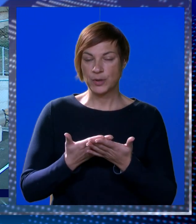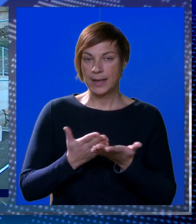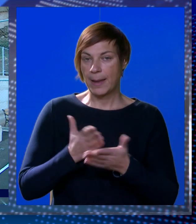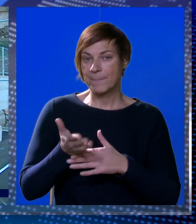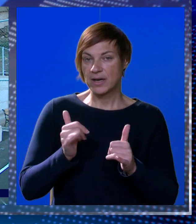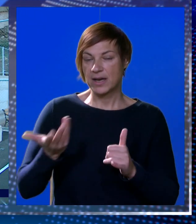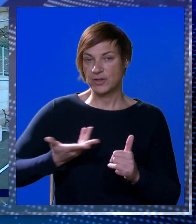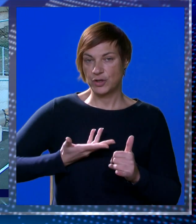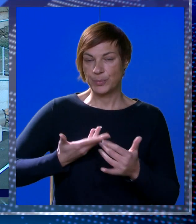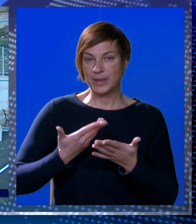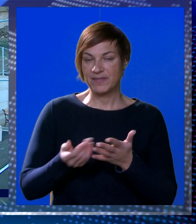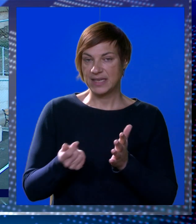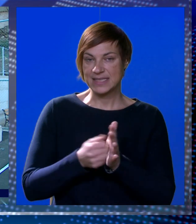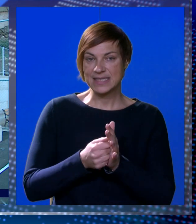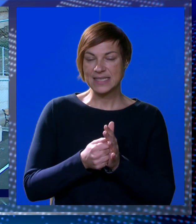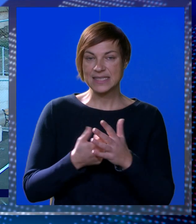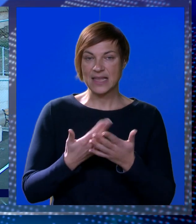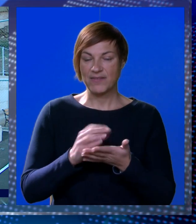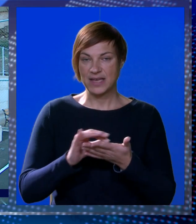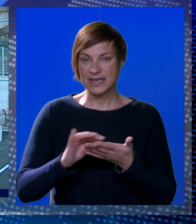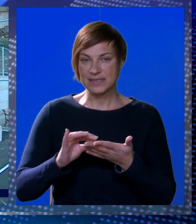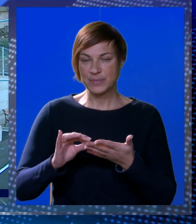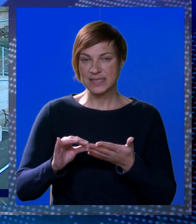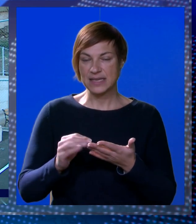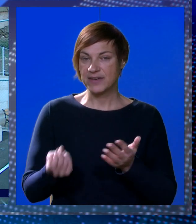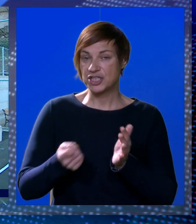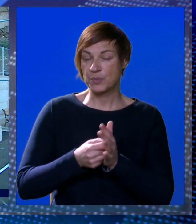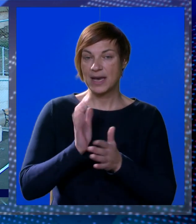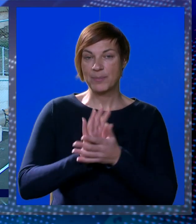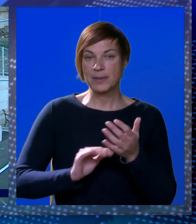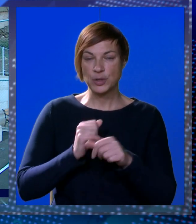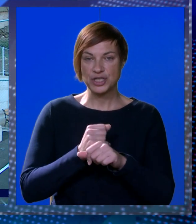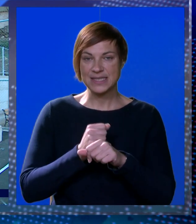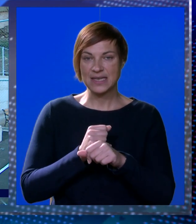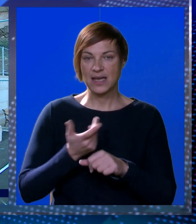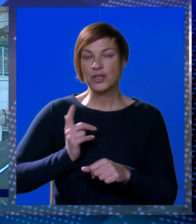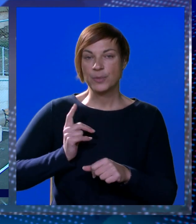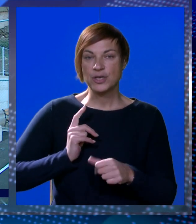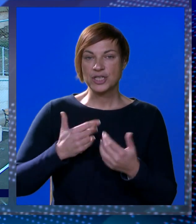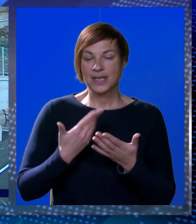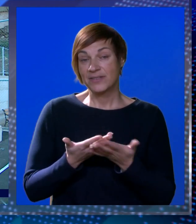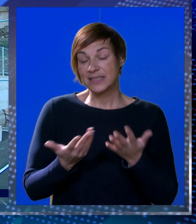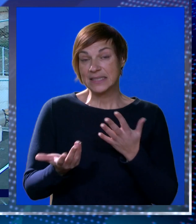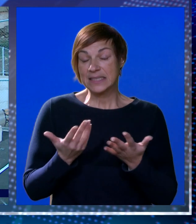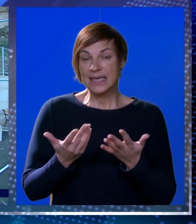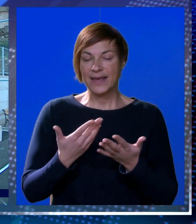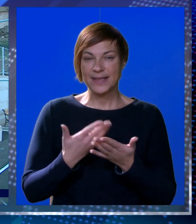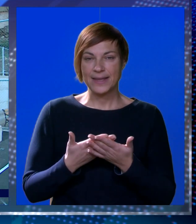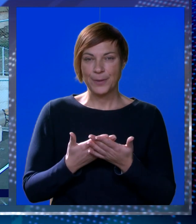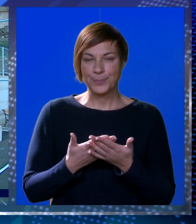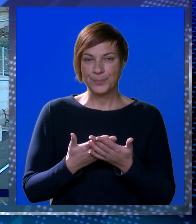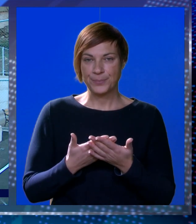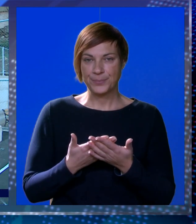priliko naravno dobivanja sredstava raspisivat ćemo nabave i počet sa radom, očekivati je negdje,